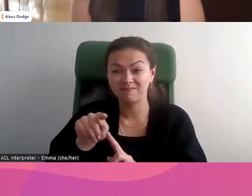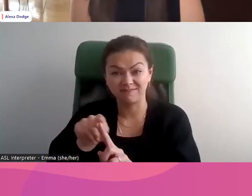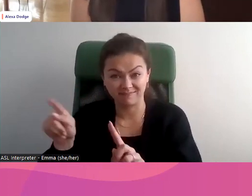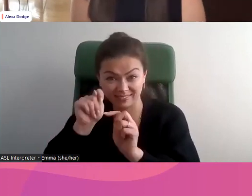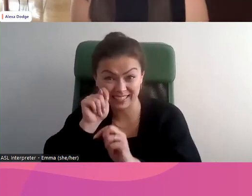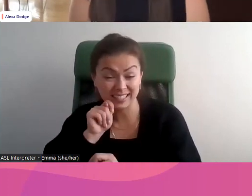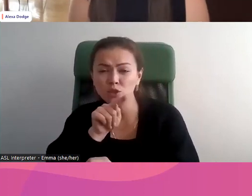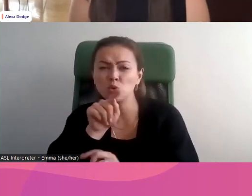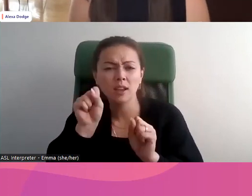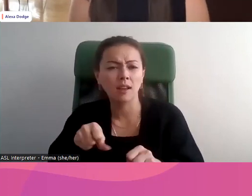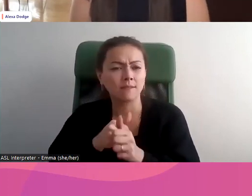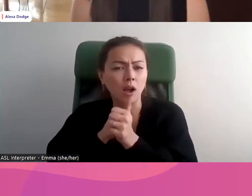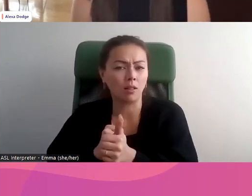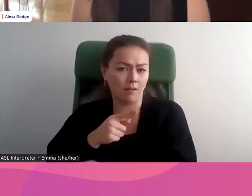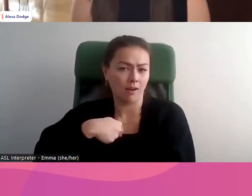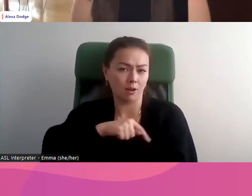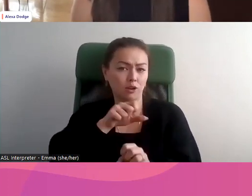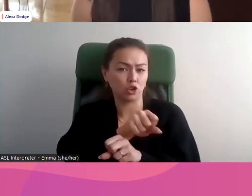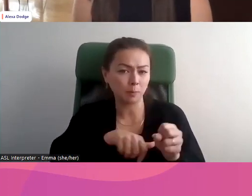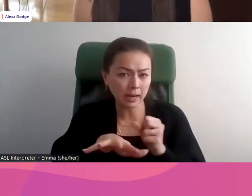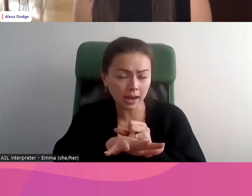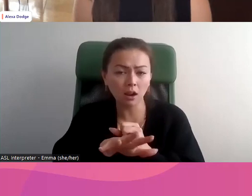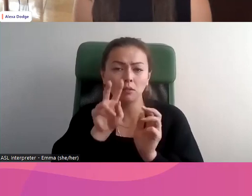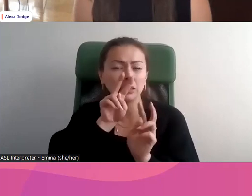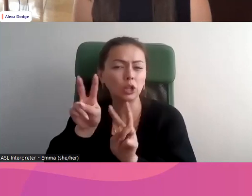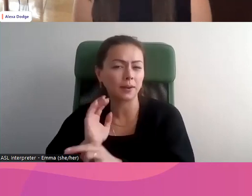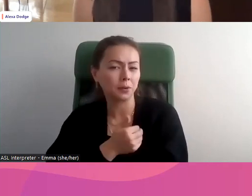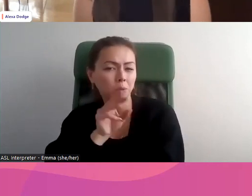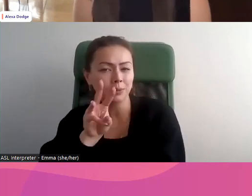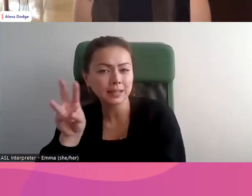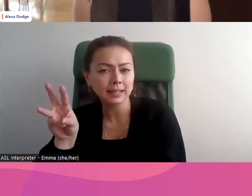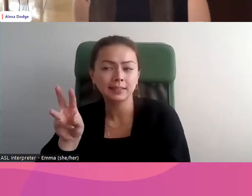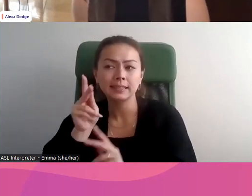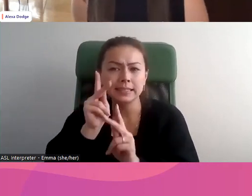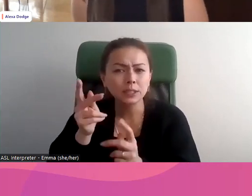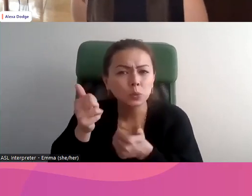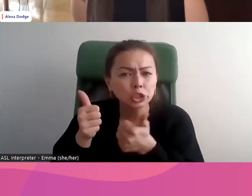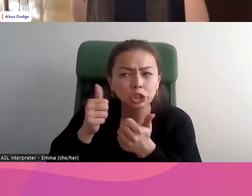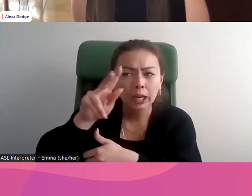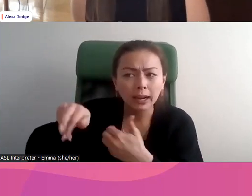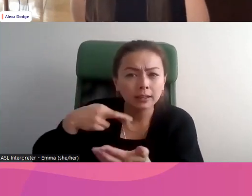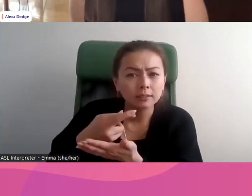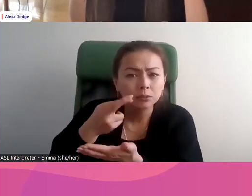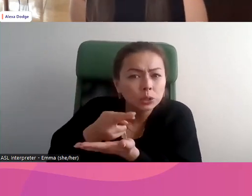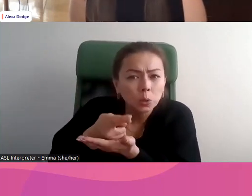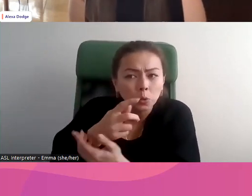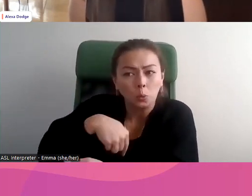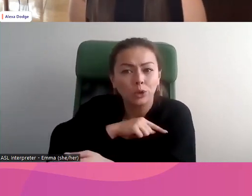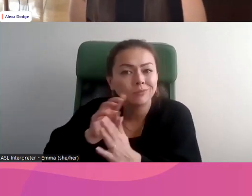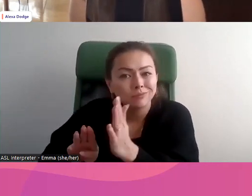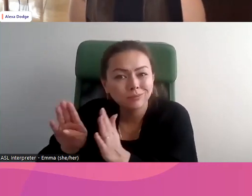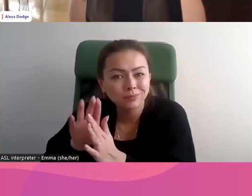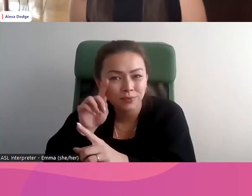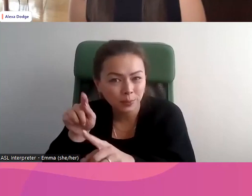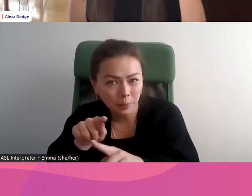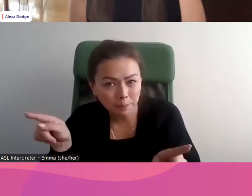facilité par la technologie chez les adolescents, vous pouvez visiter notre site Web et nous suivre sur X. Vous voyez